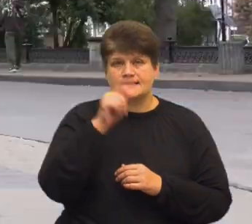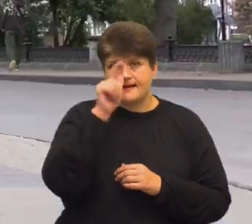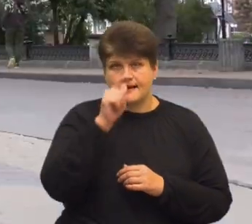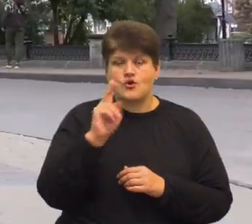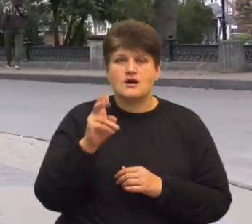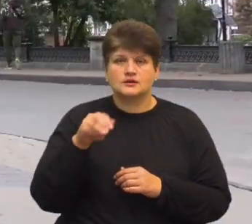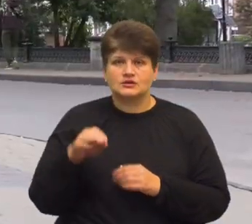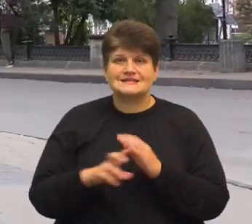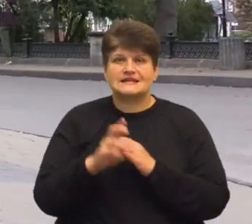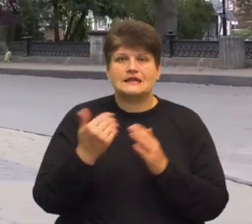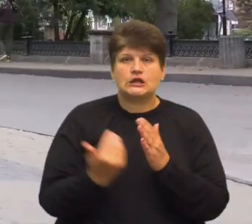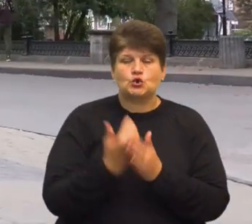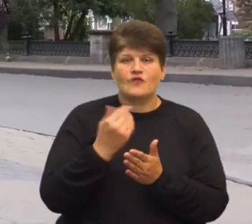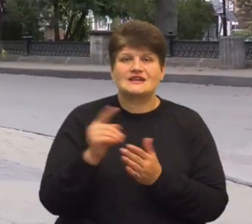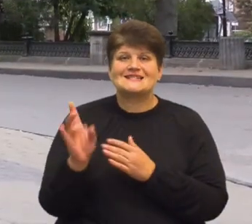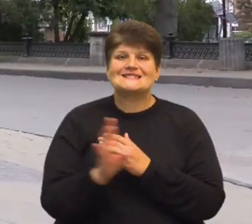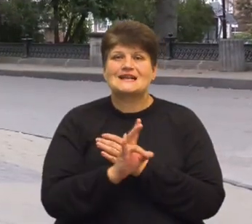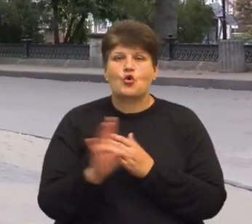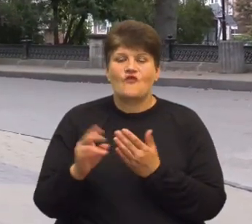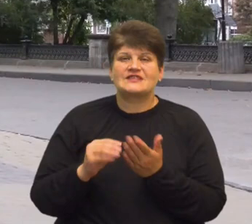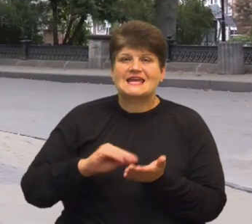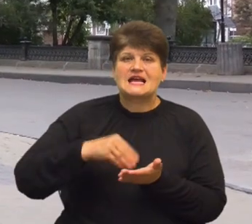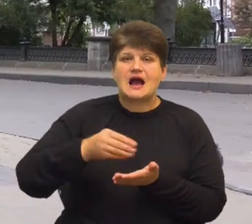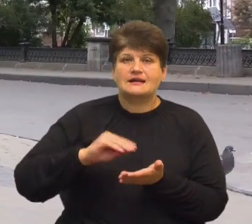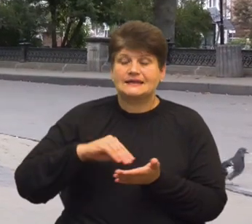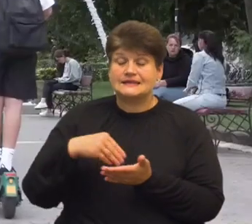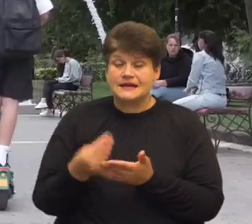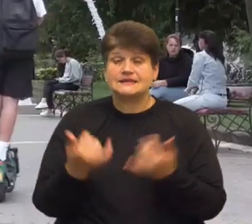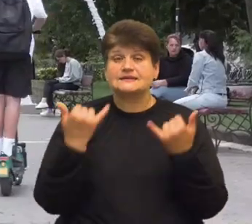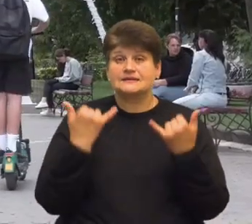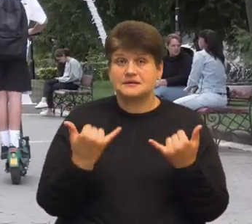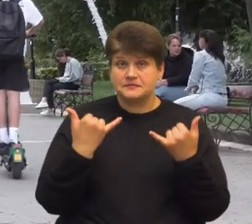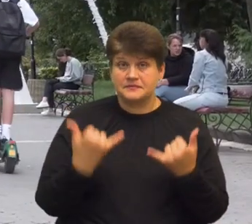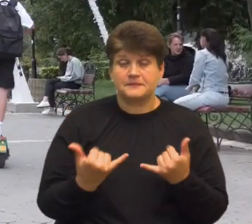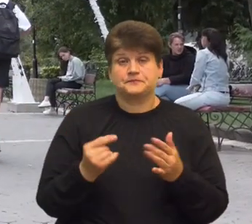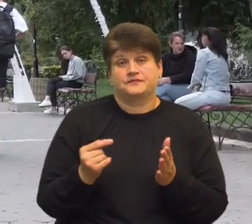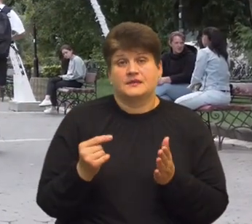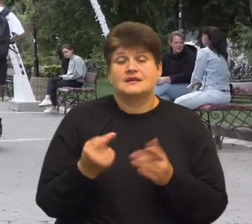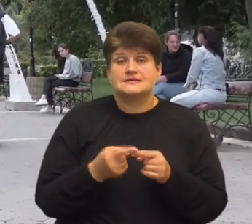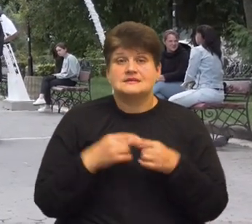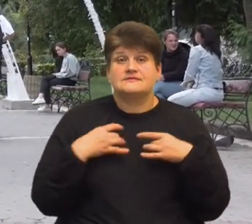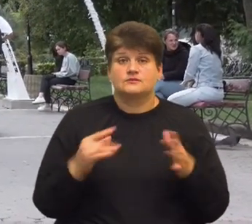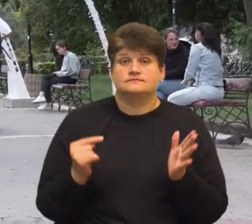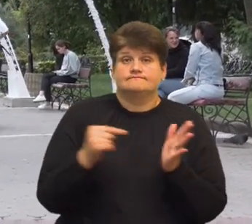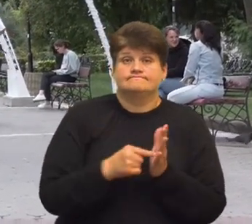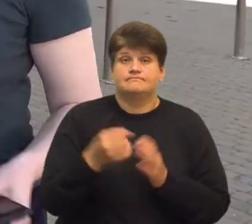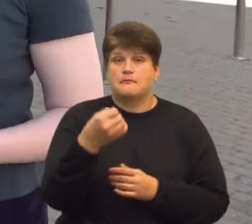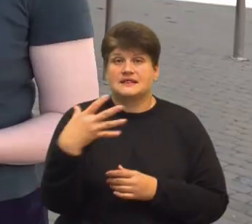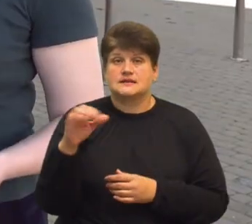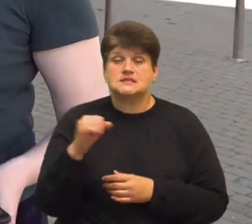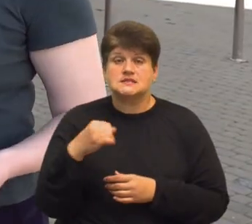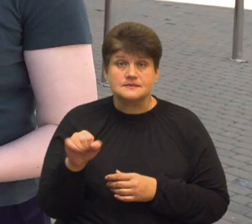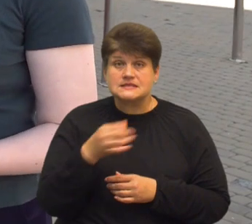календар. Згідно з ним, успіння Пресвятої Богородиці храмове свято міста припадає на 15 серпня. Про це повідомила